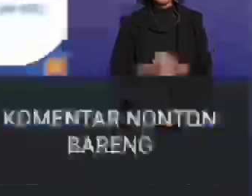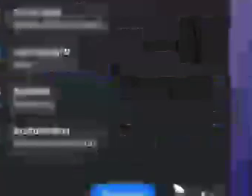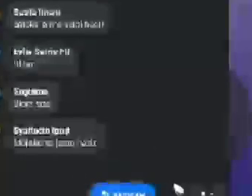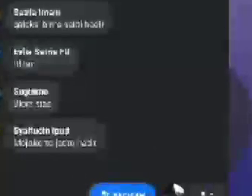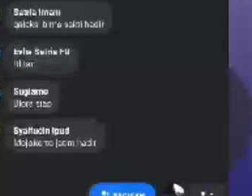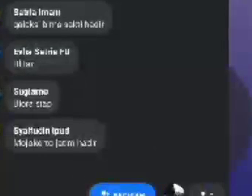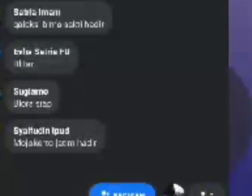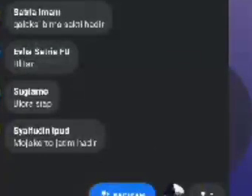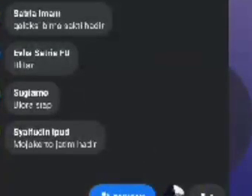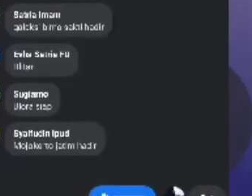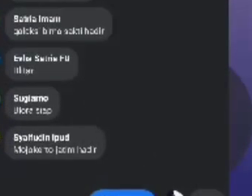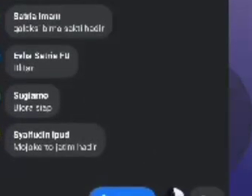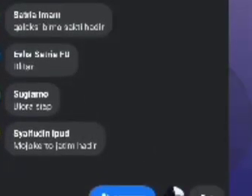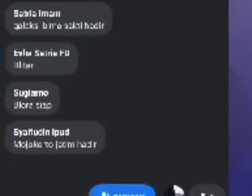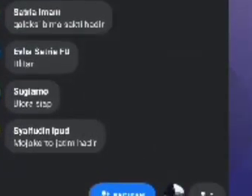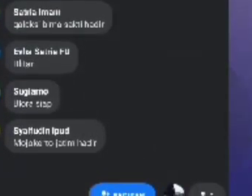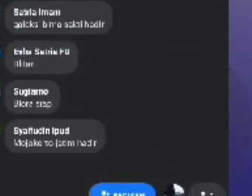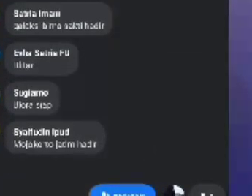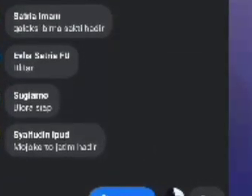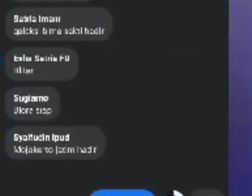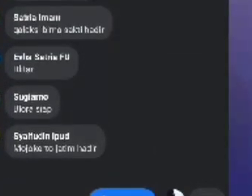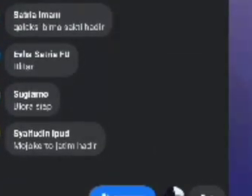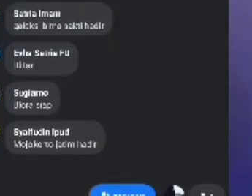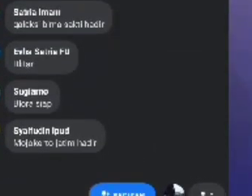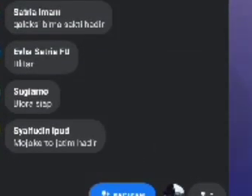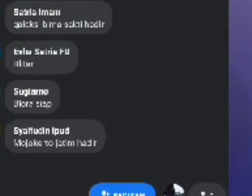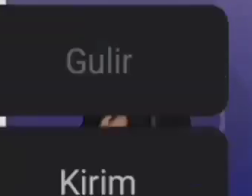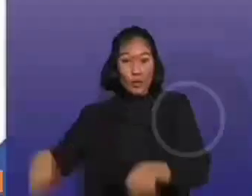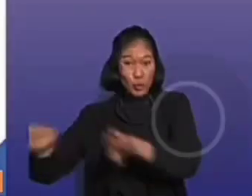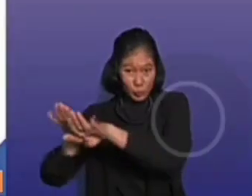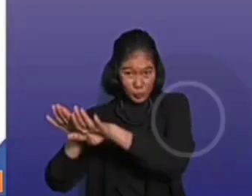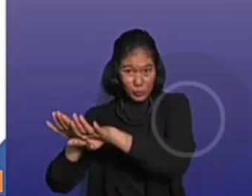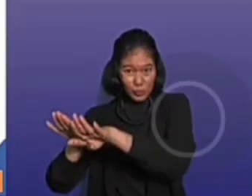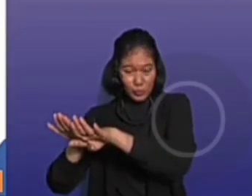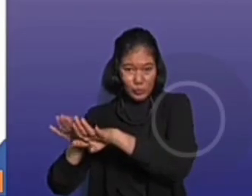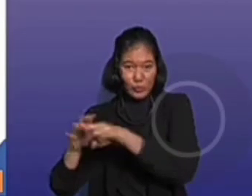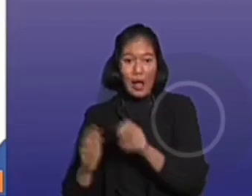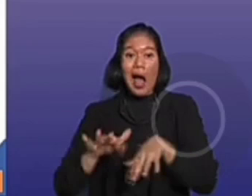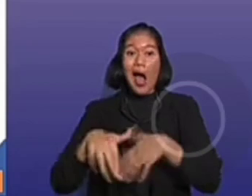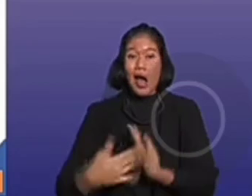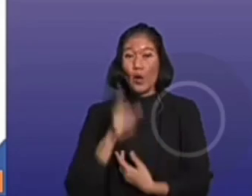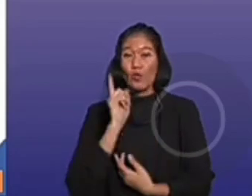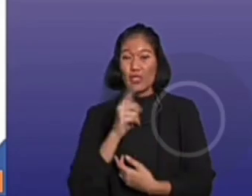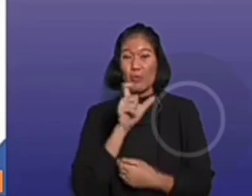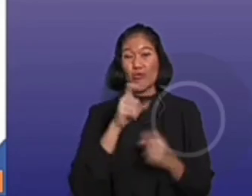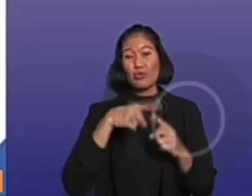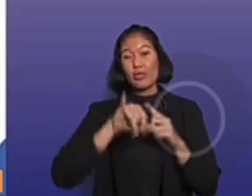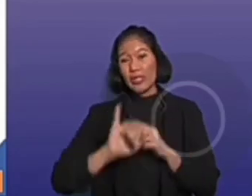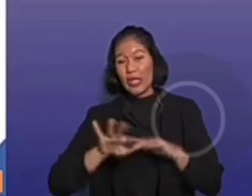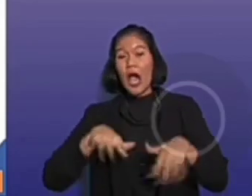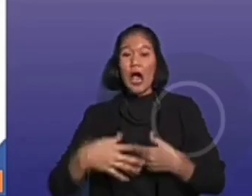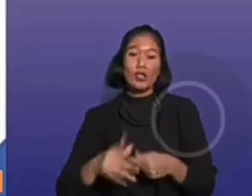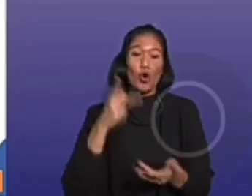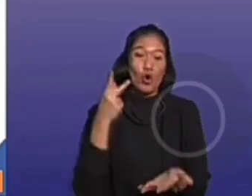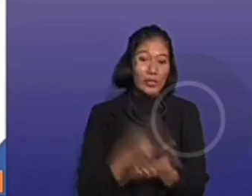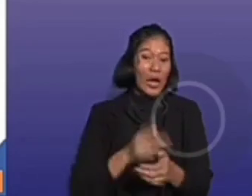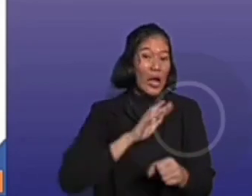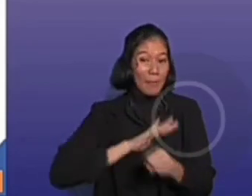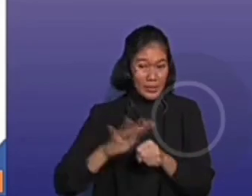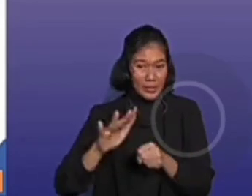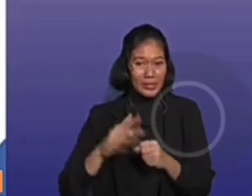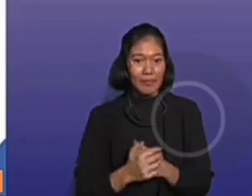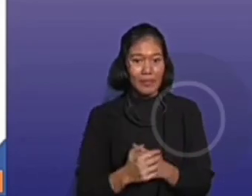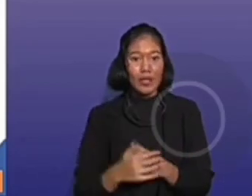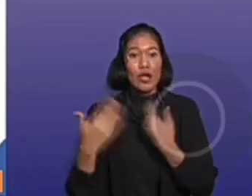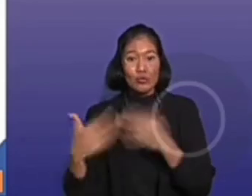kondisi negara penempatan yang mengalami lockdown ataupun karena cuti dan habis kontrak kerjanya, yang telah kembali ke tanah